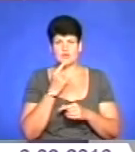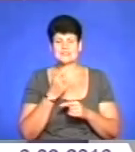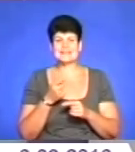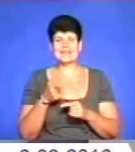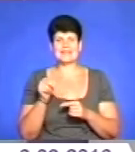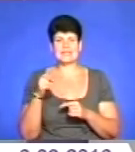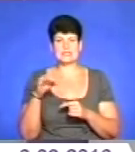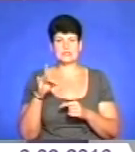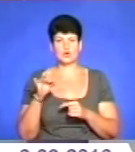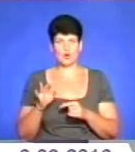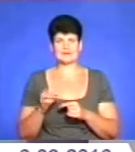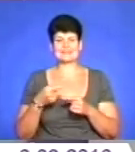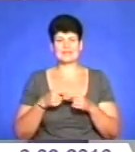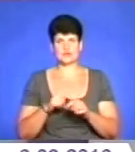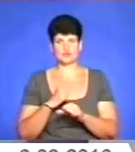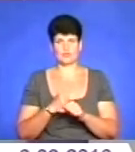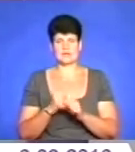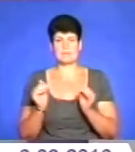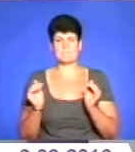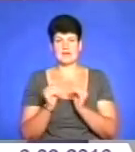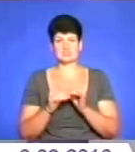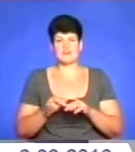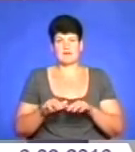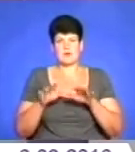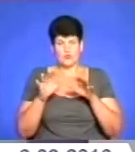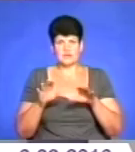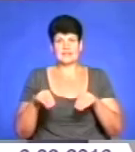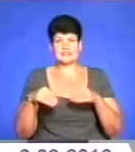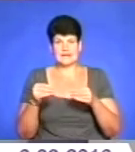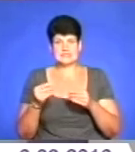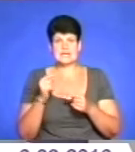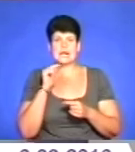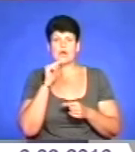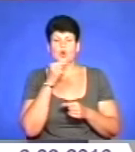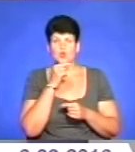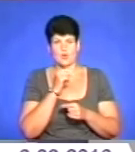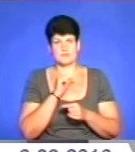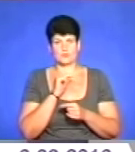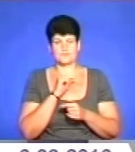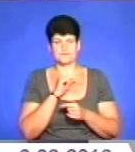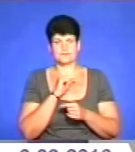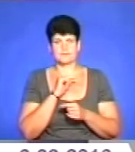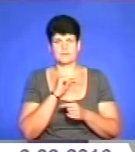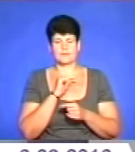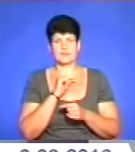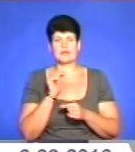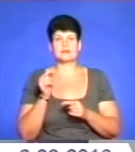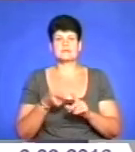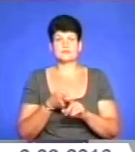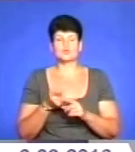роботи, бо менше випаровування, зрозуміло, дасть якусь економію. І в зв'язку з цим